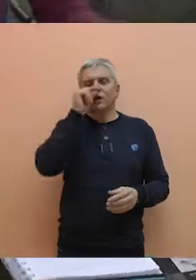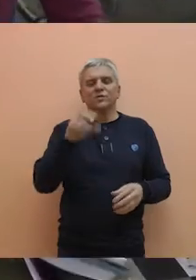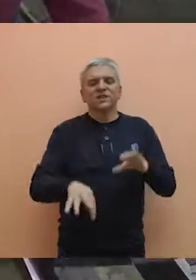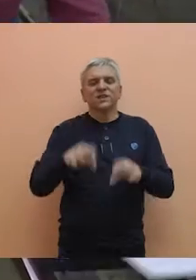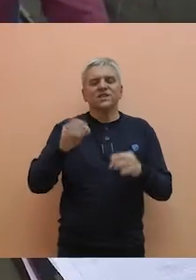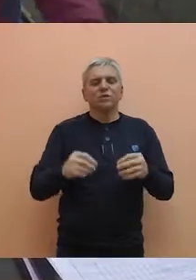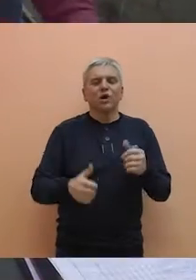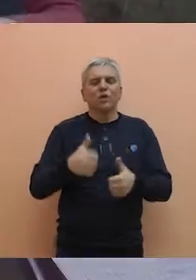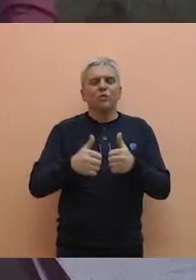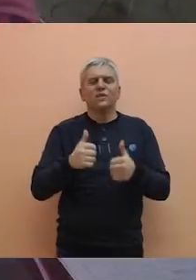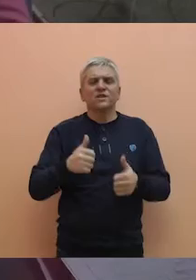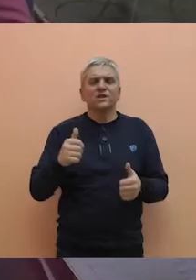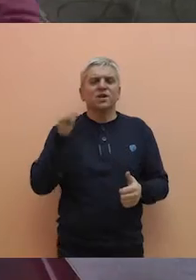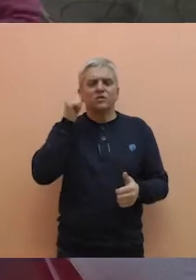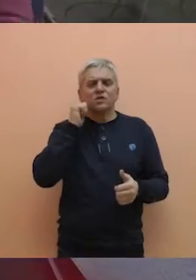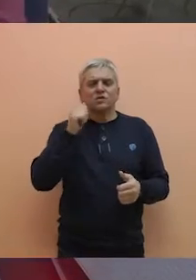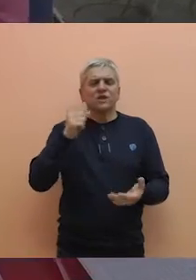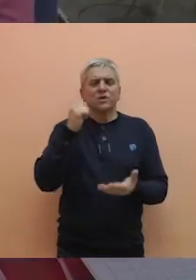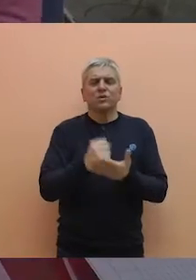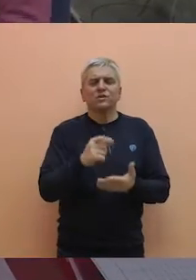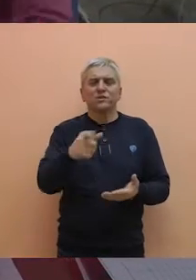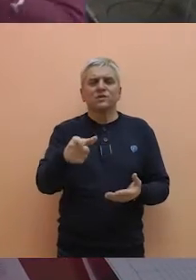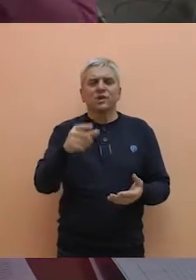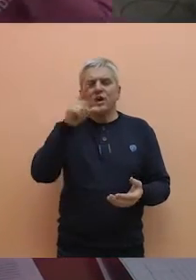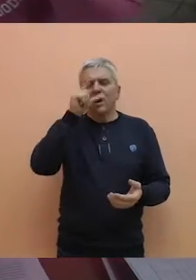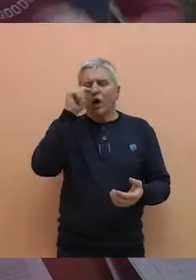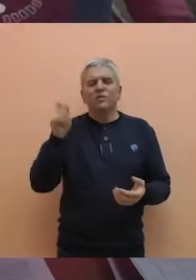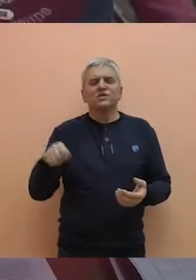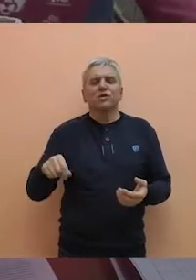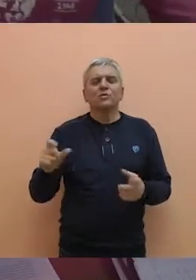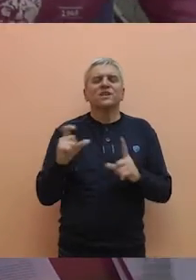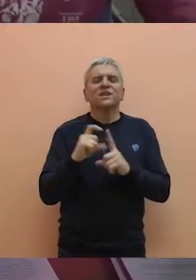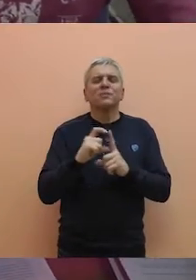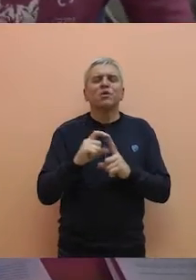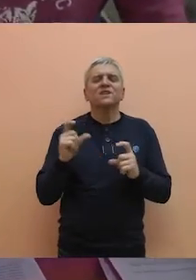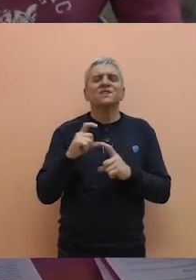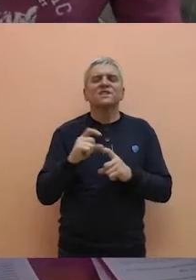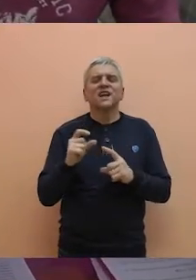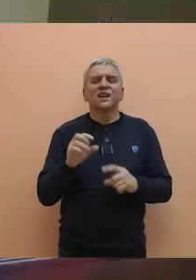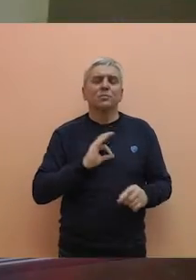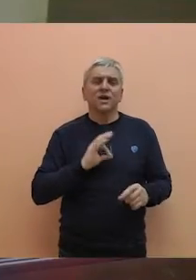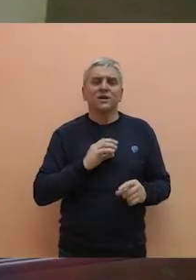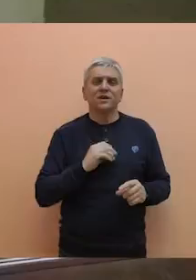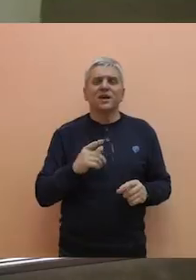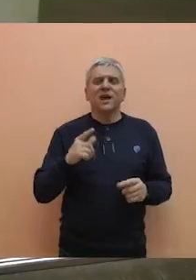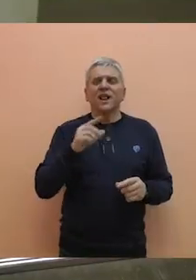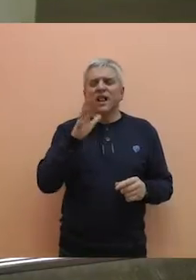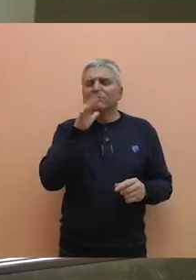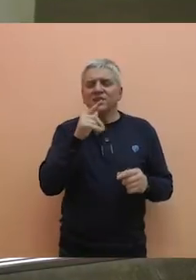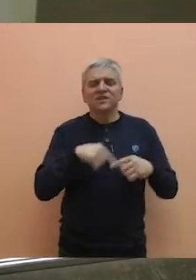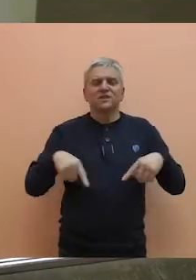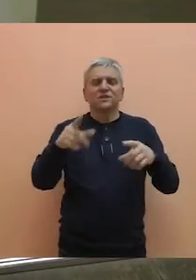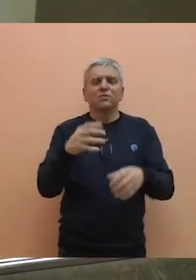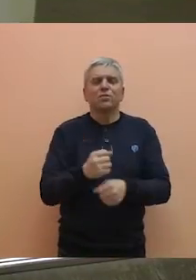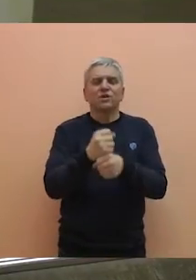Opštinska izborna komisija juče je proglasila izbornu listu Opštinskog odbora Demokratske stranke Bečej. Listu Demokratska